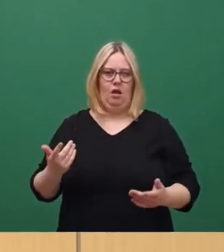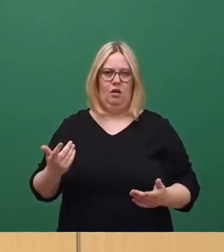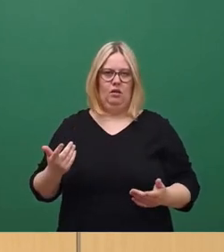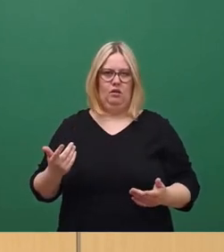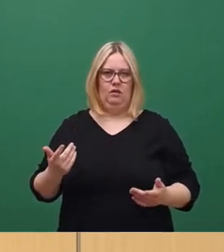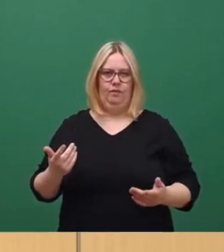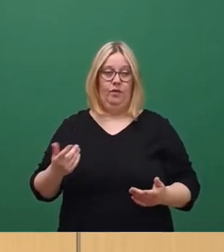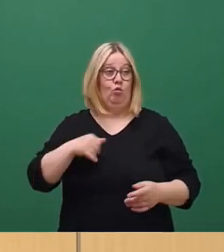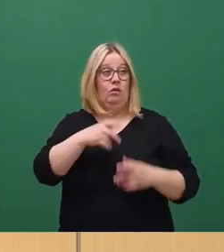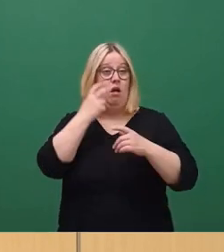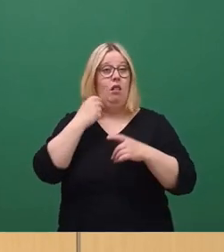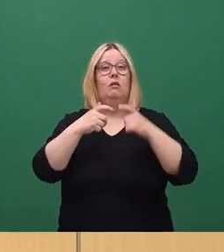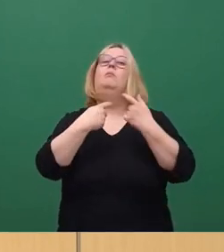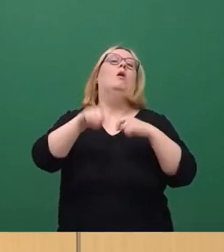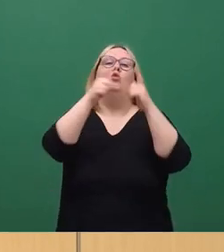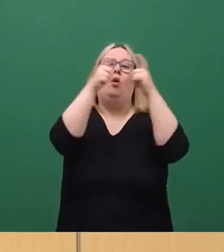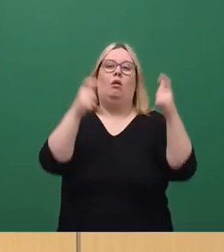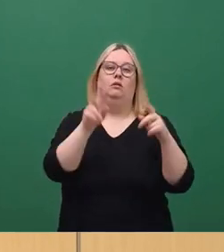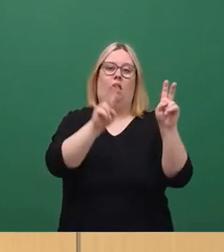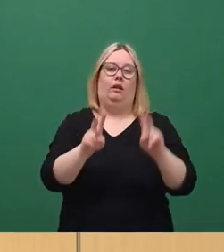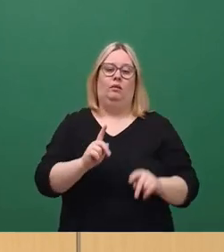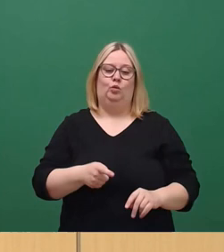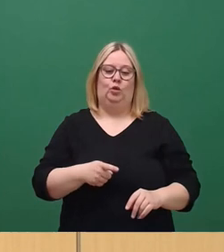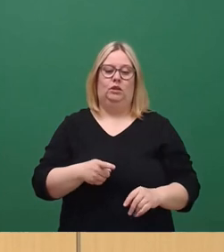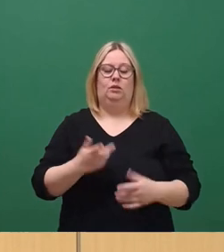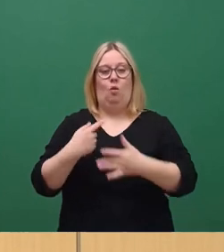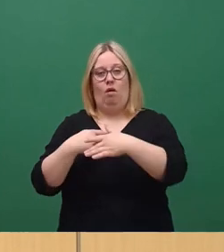sanierenden Altbauten. Es sieht zumindest die Eingänge,